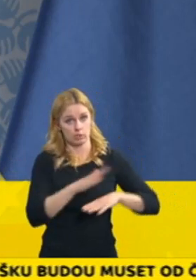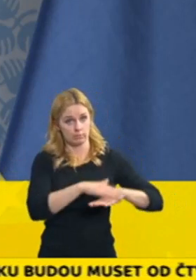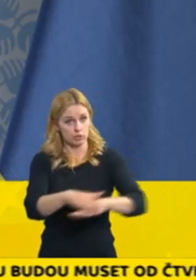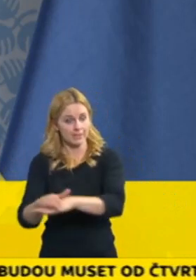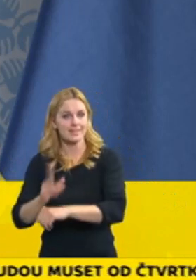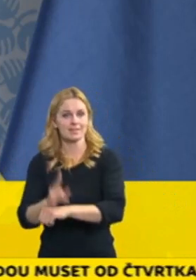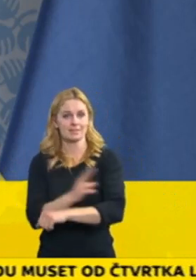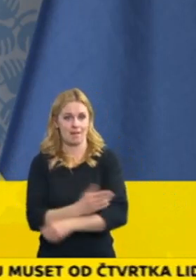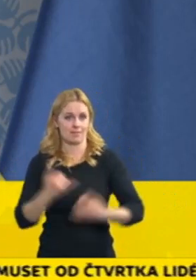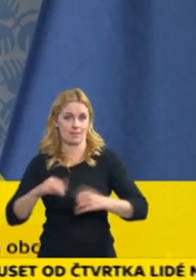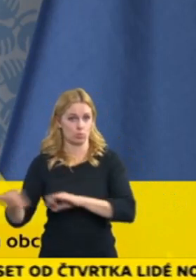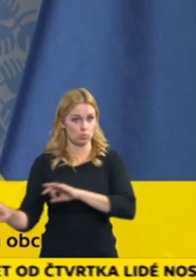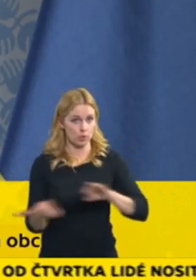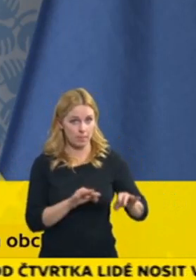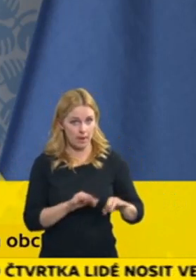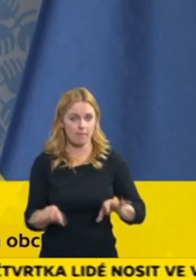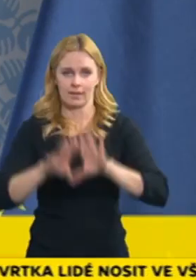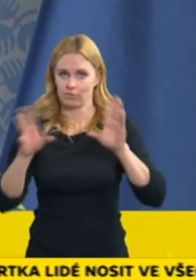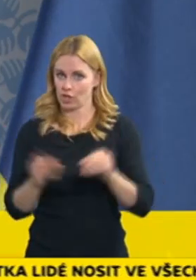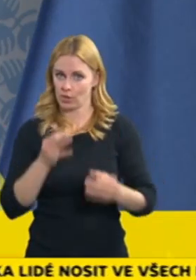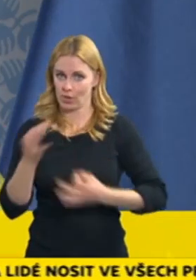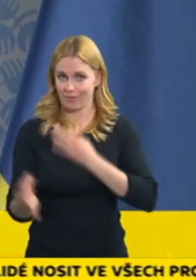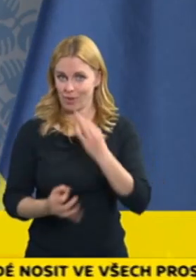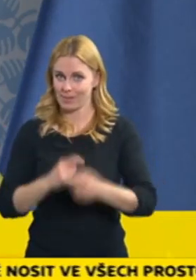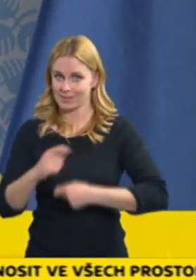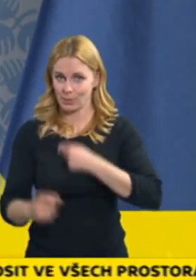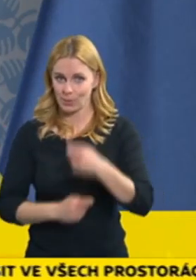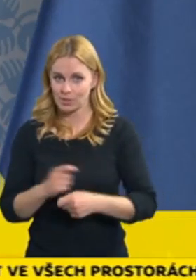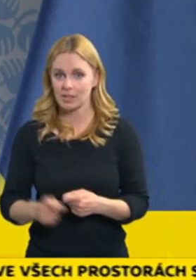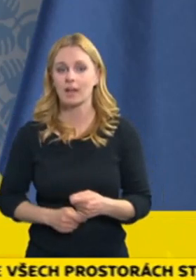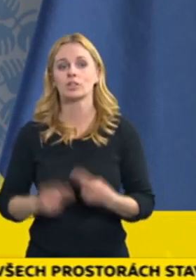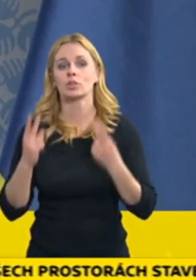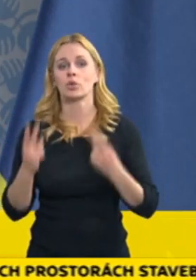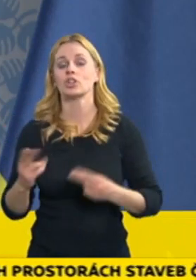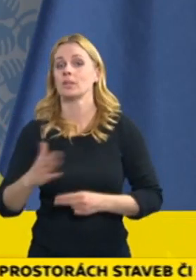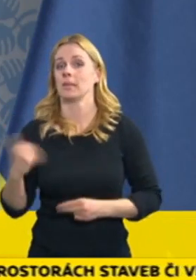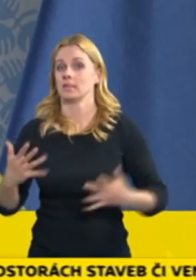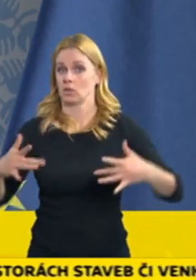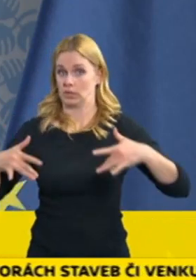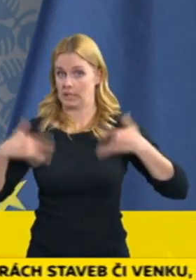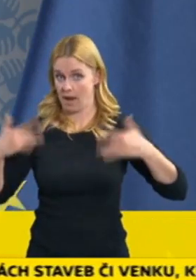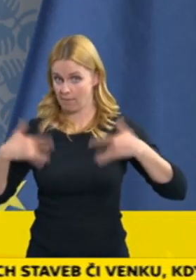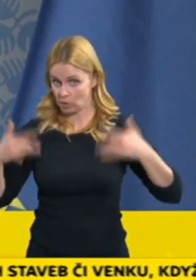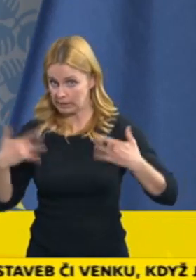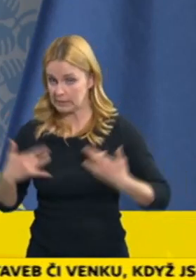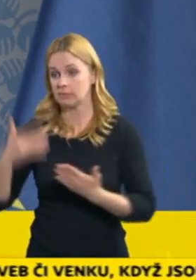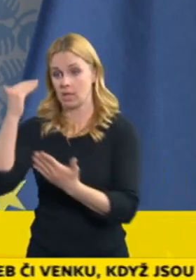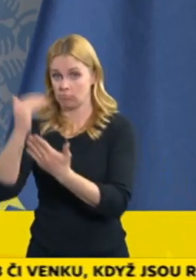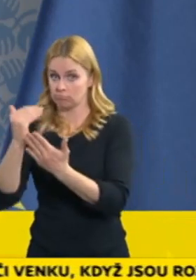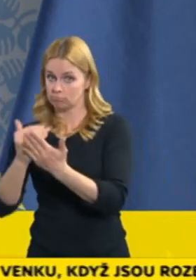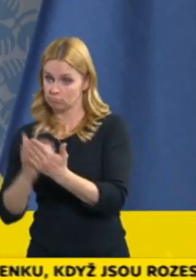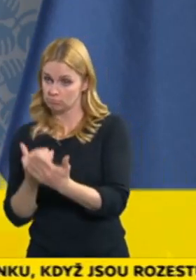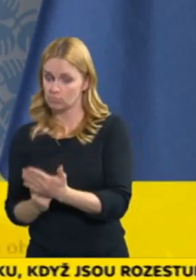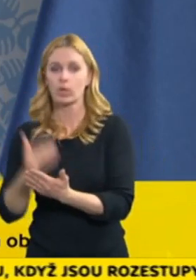dodavatelů, kteří projdou ministerstvem zdravotnictví kompenzovat určitou výši, a to až čtyřech